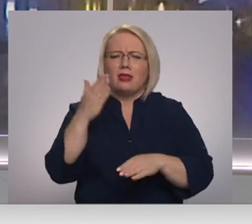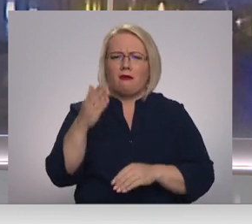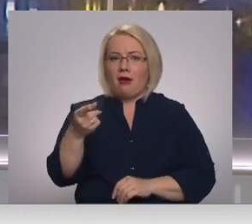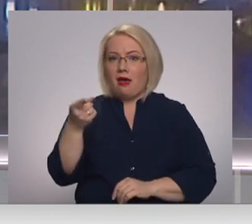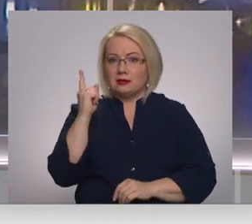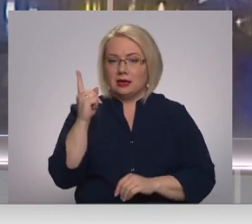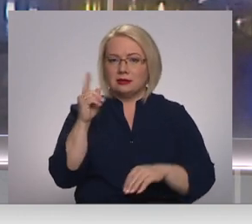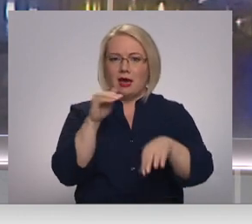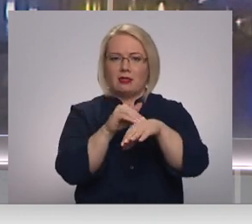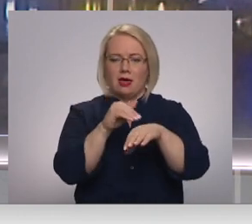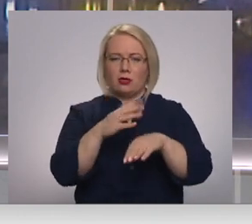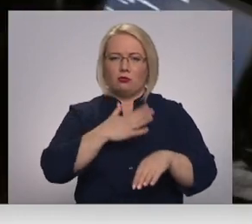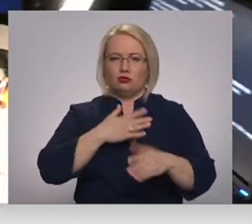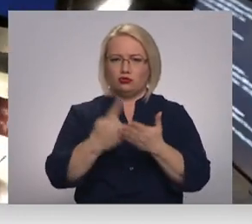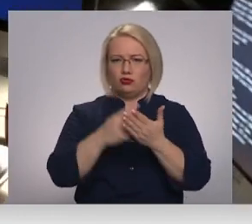atgādinā Andabauša.